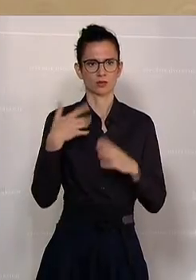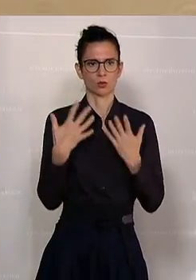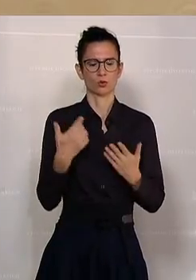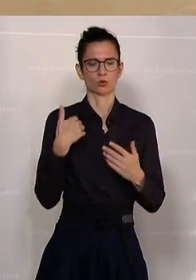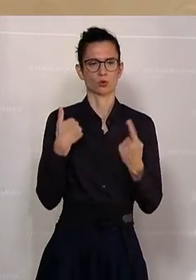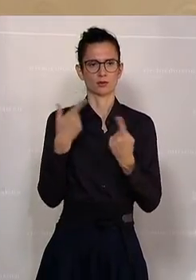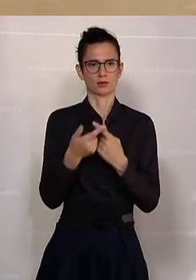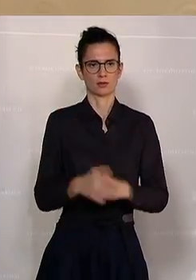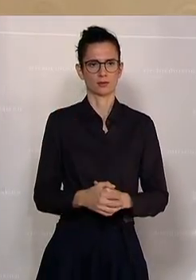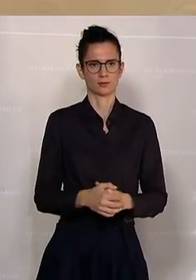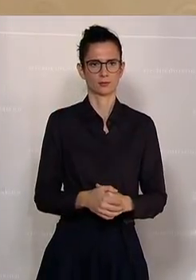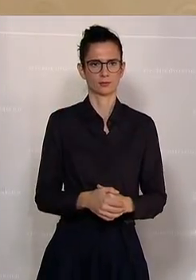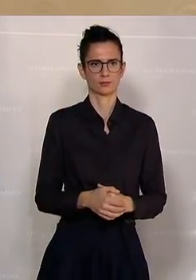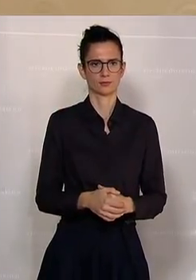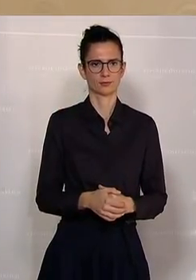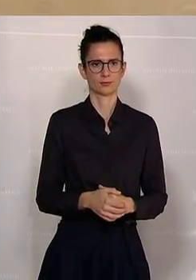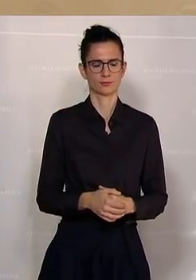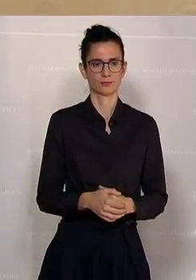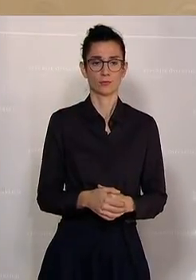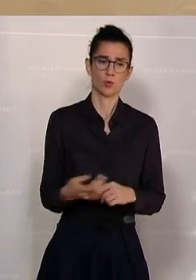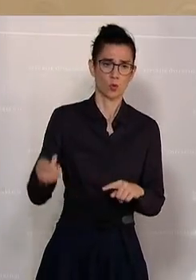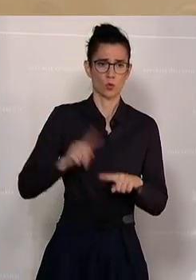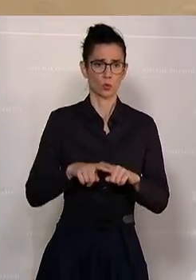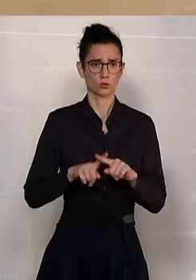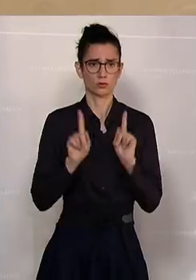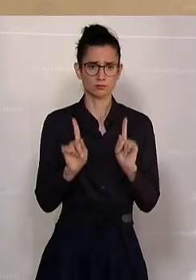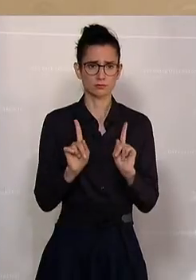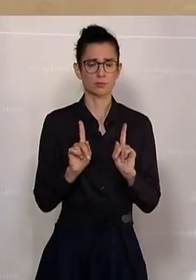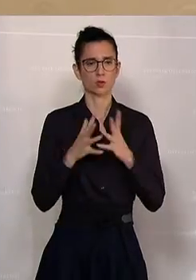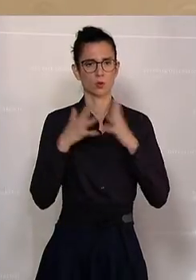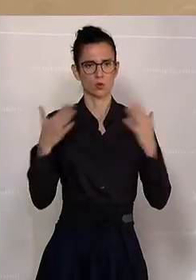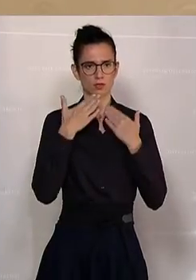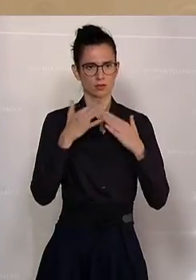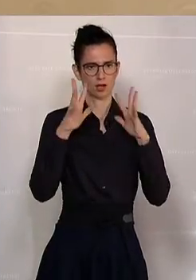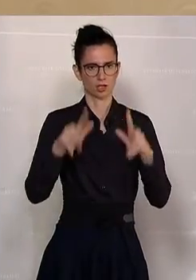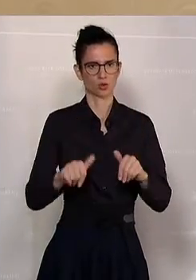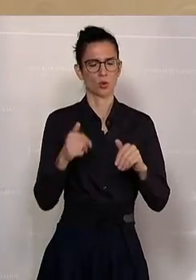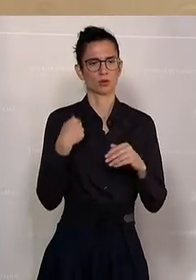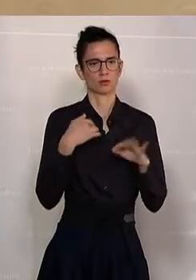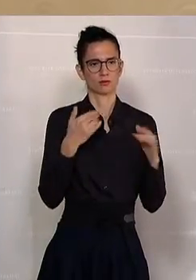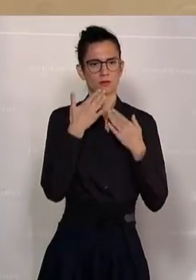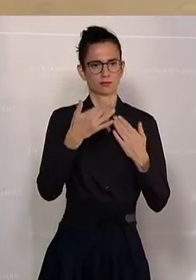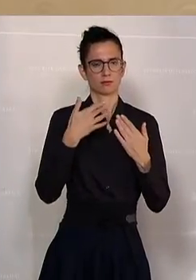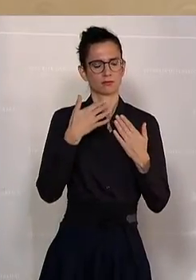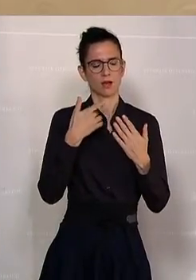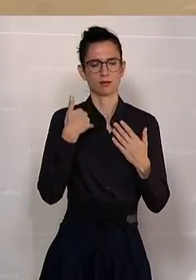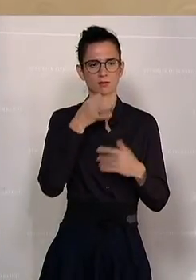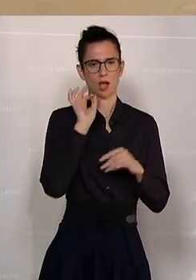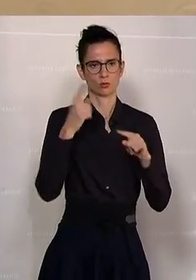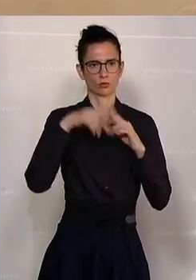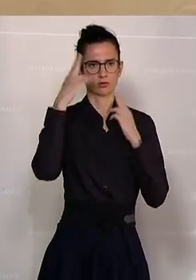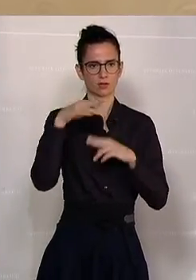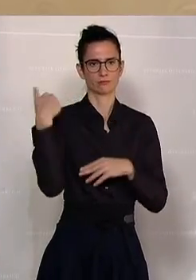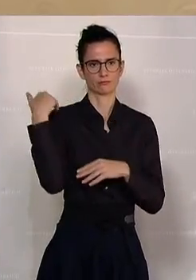anstehen, gearbeitet werden. Und ich sage ein großes Dankeschön an alle Damen und Herren, die in den letzten Tagen